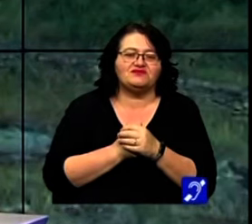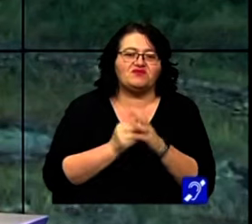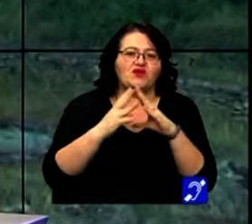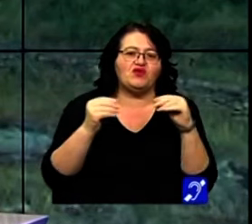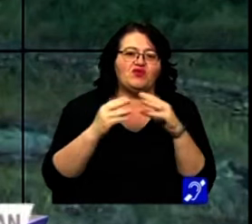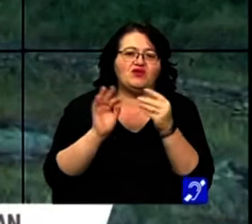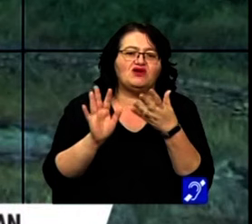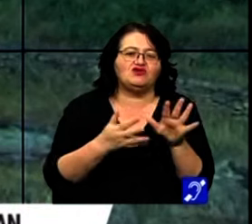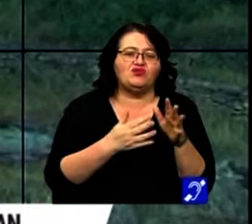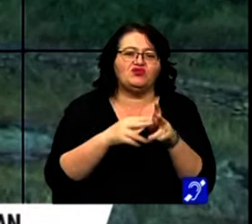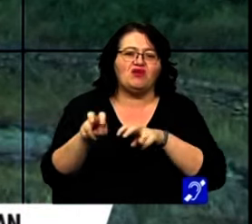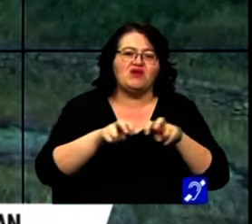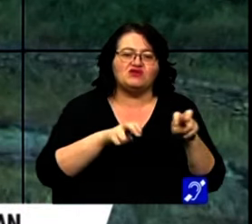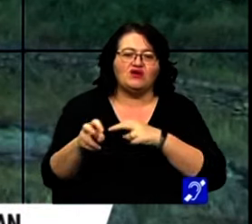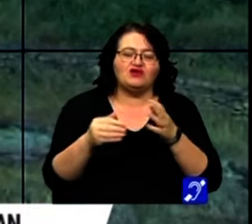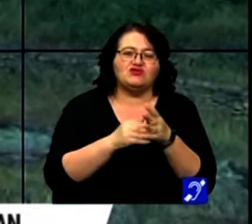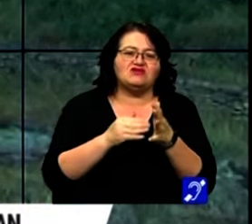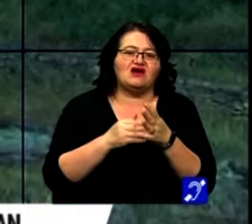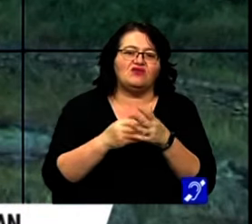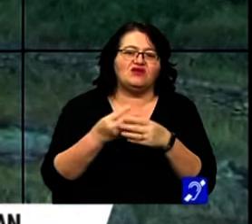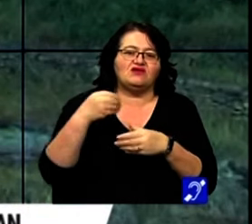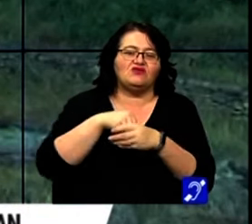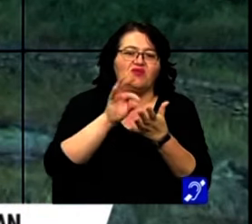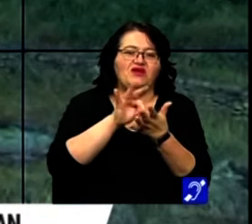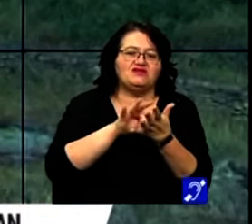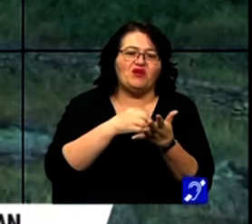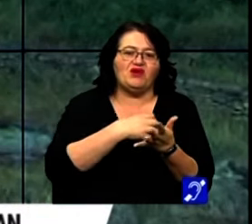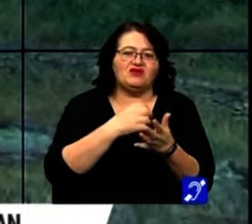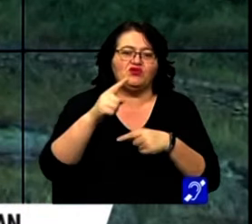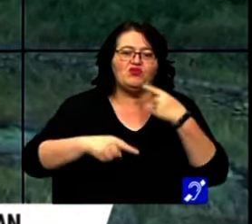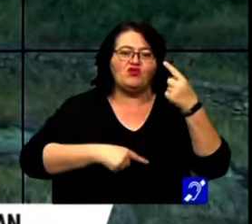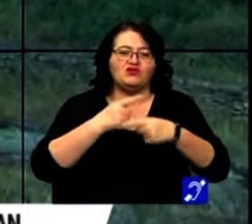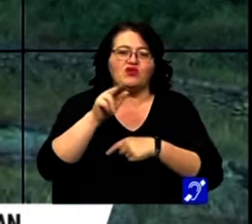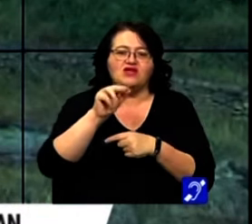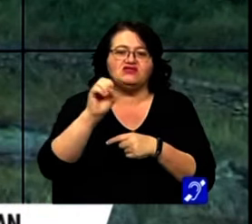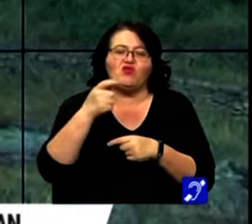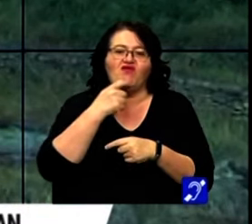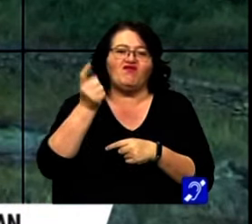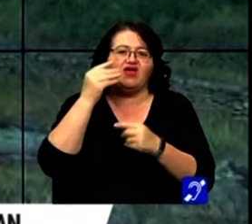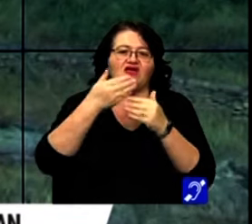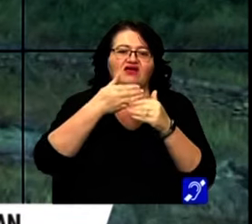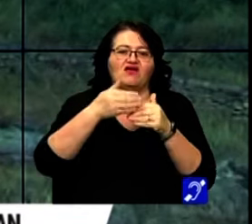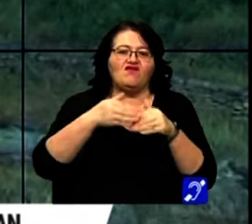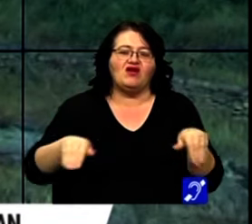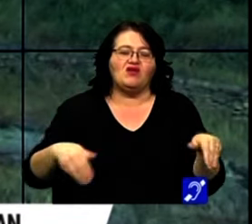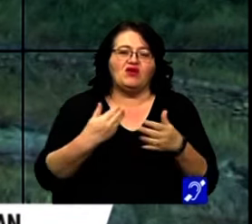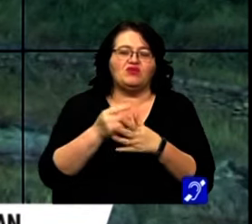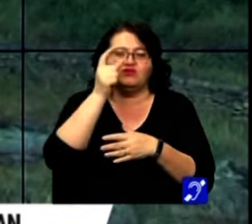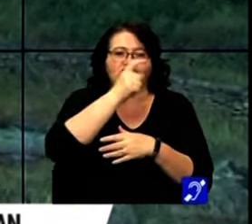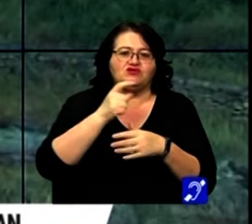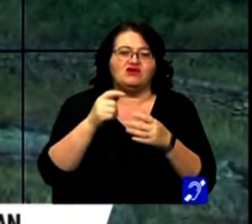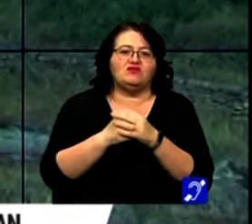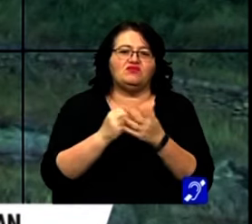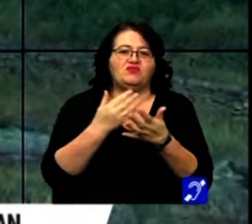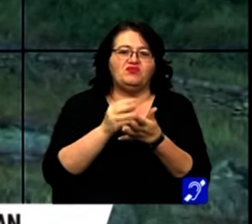România a inițiat demersurile necesare pentru includerea pe lista patrimonului mondial UNESCO a vechii frontiere a Imperiului Roman, castre